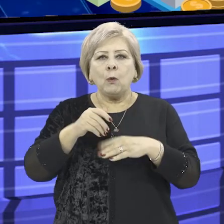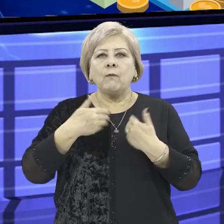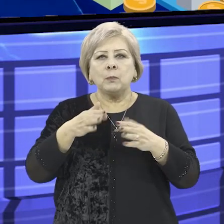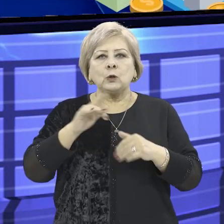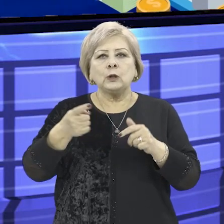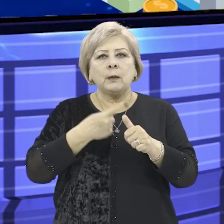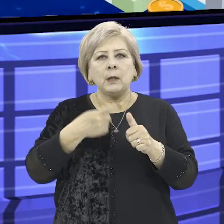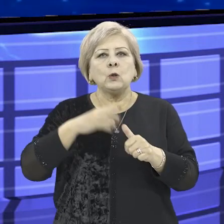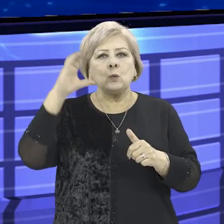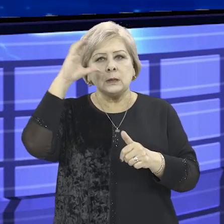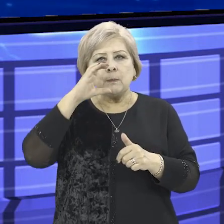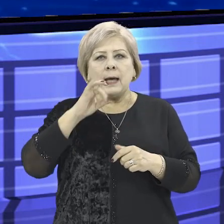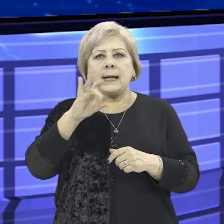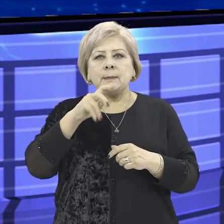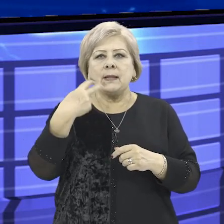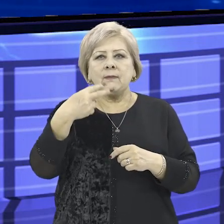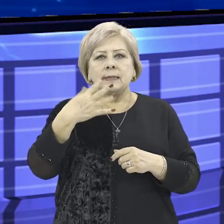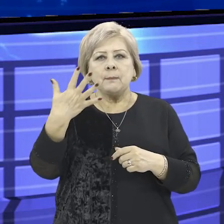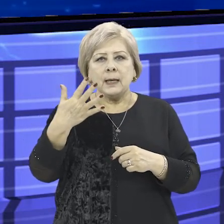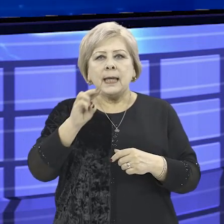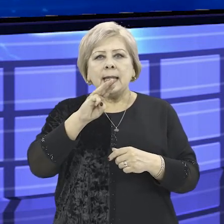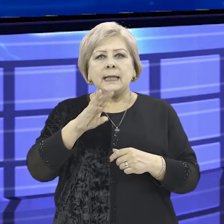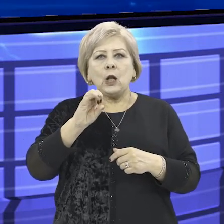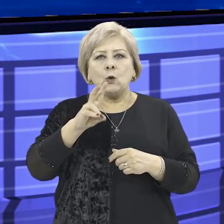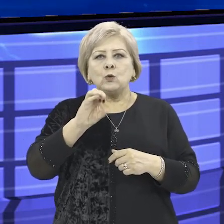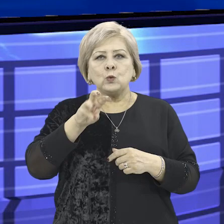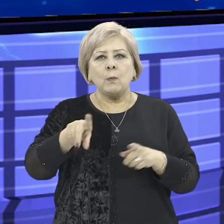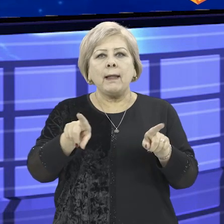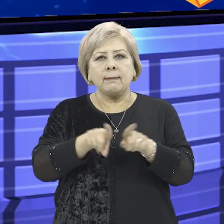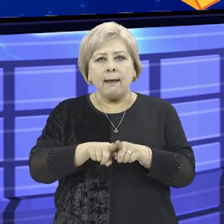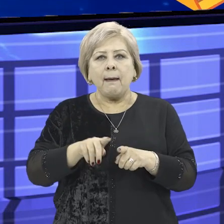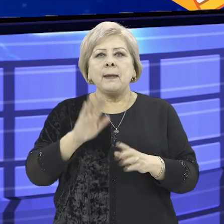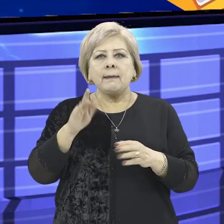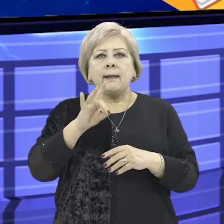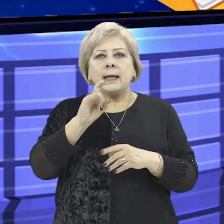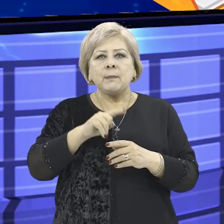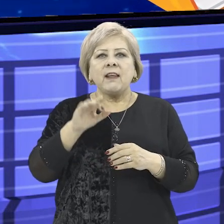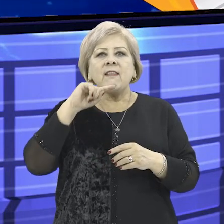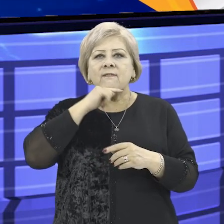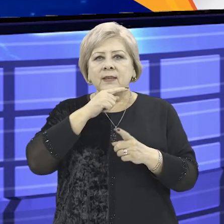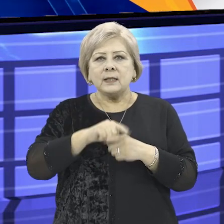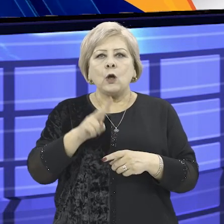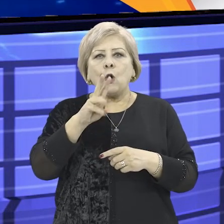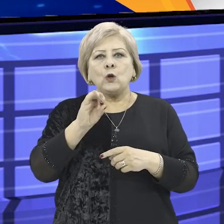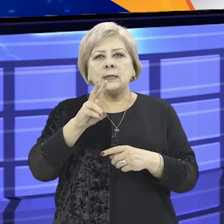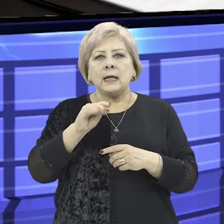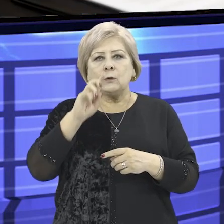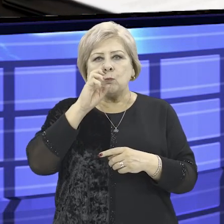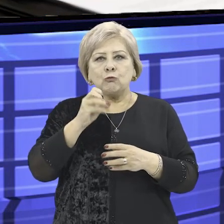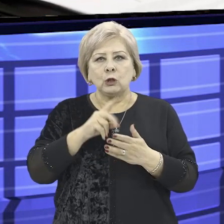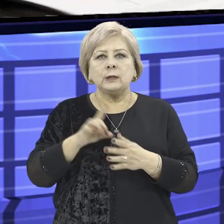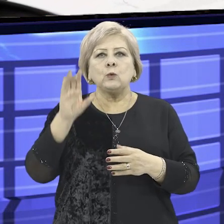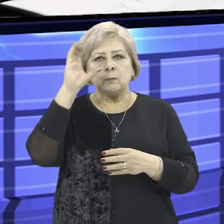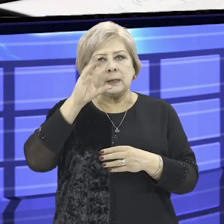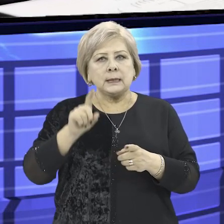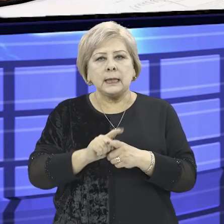выпускаемых от имени Узбекистана, в размере 25 трлн сумм, а также предельный размер дефицита консолидированного